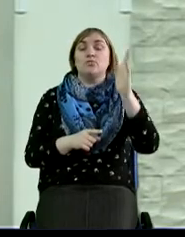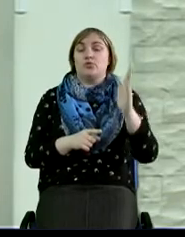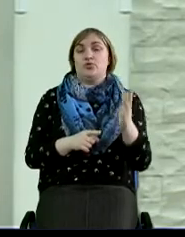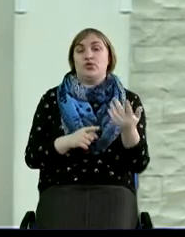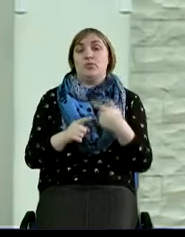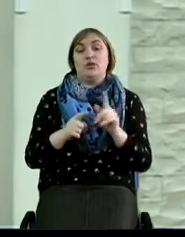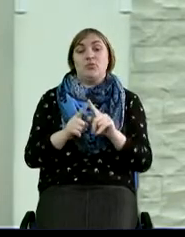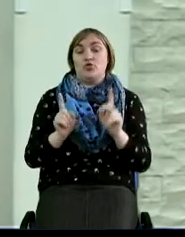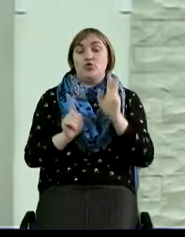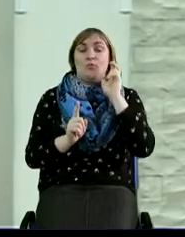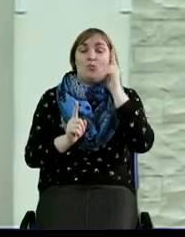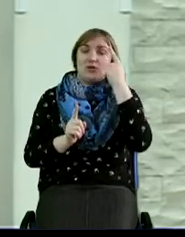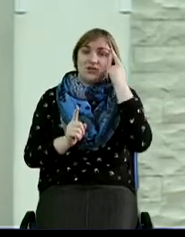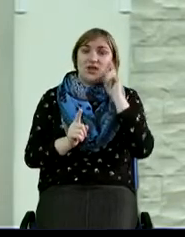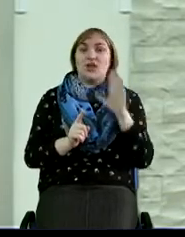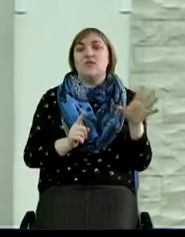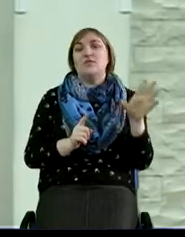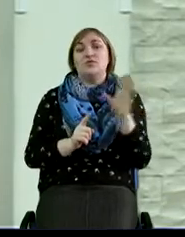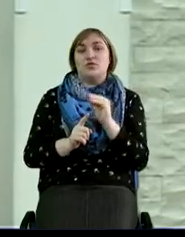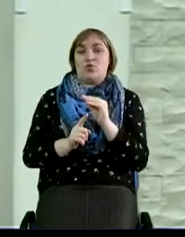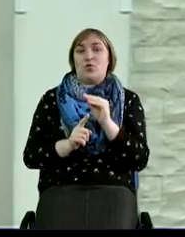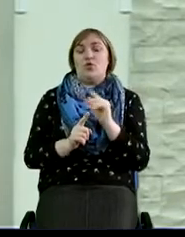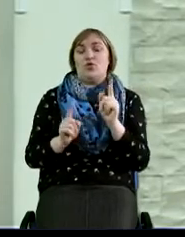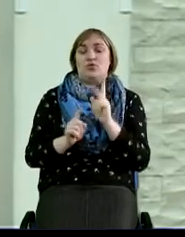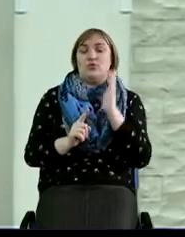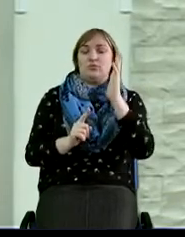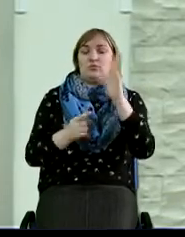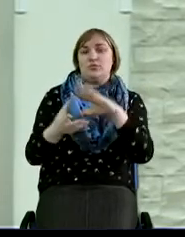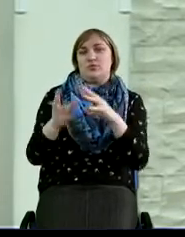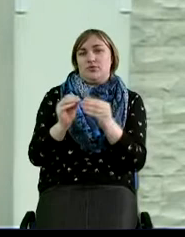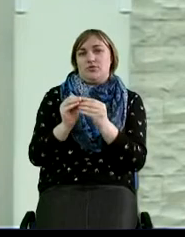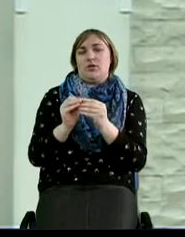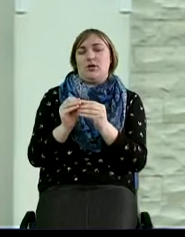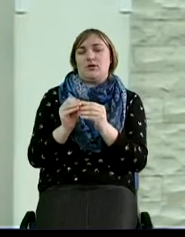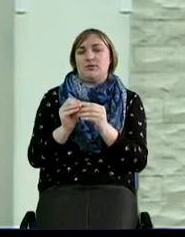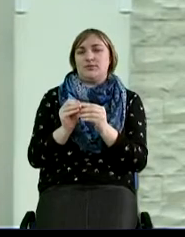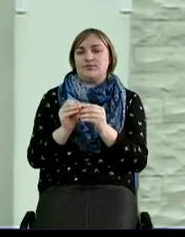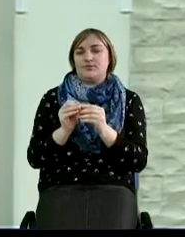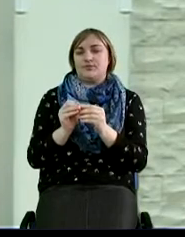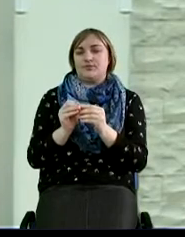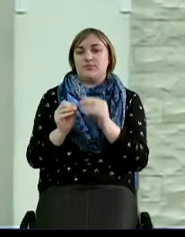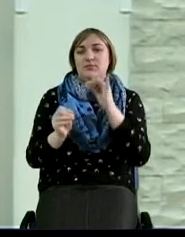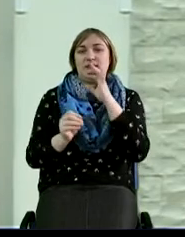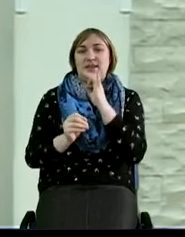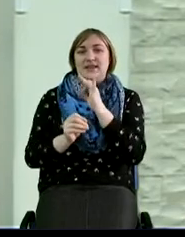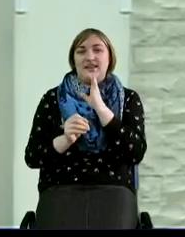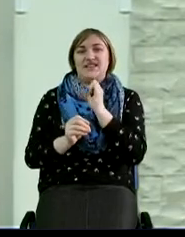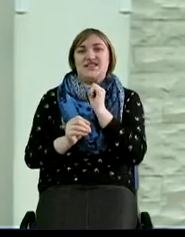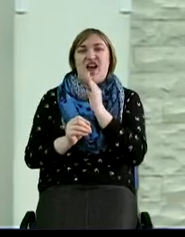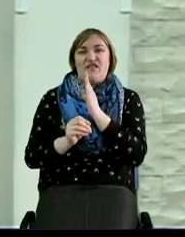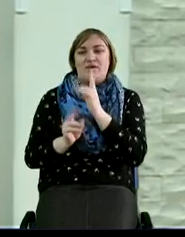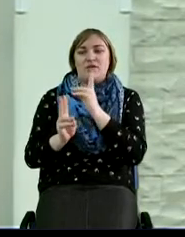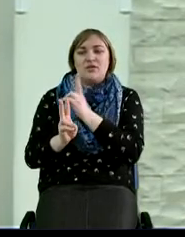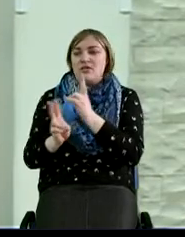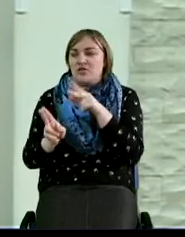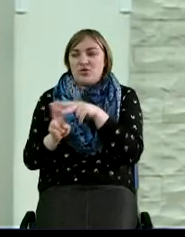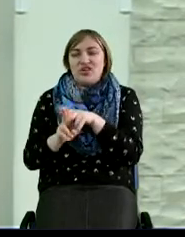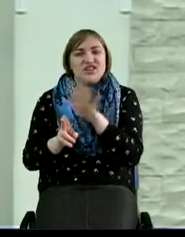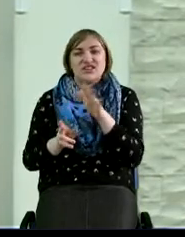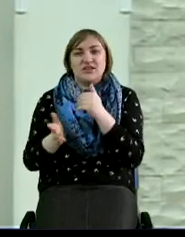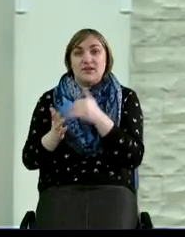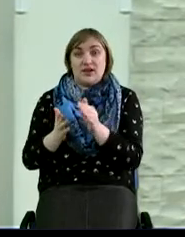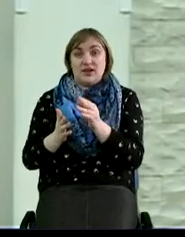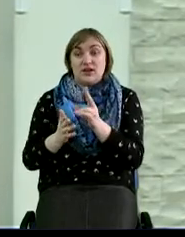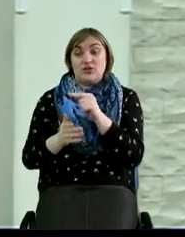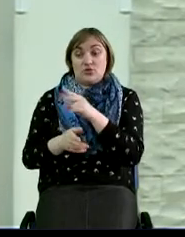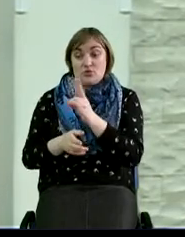потому что Он знает все, к чему это приведет. И Сава никто не заставлял отрекаться, но в результате